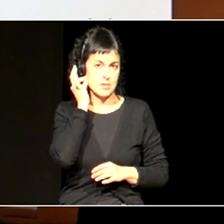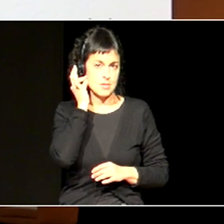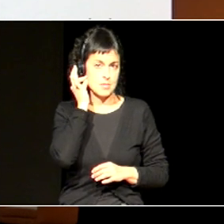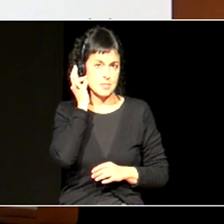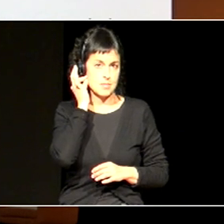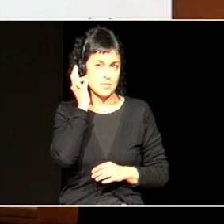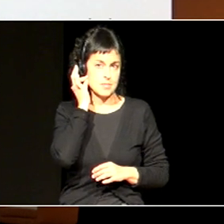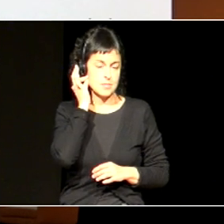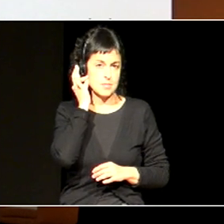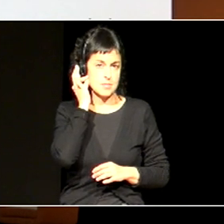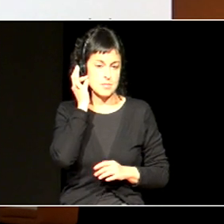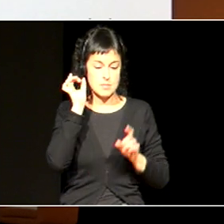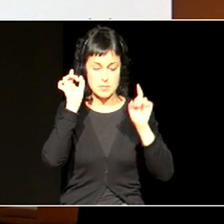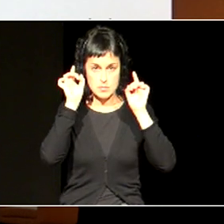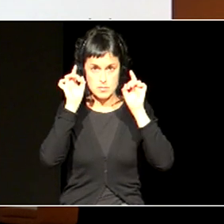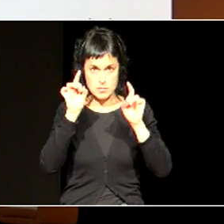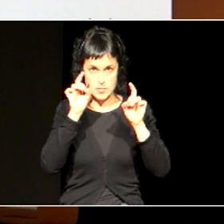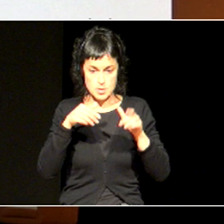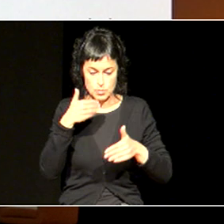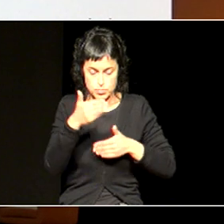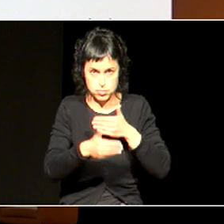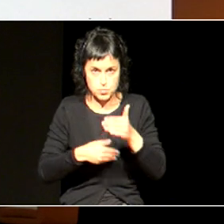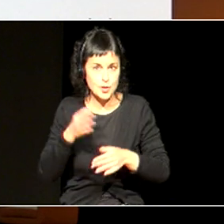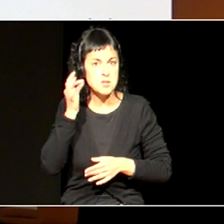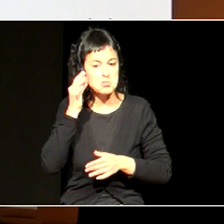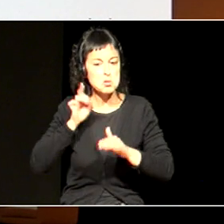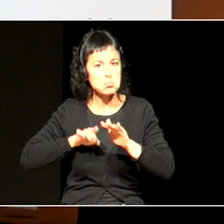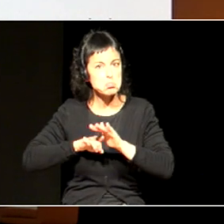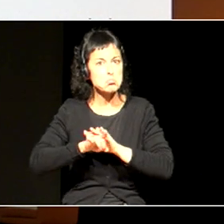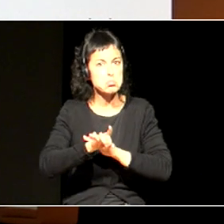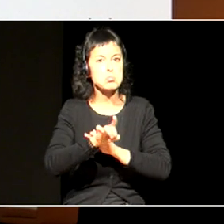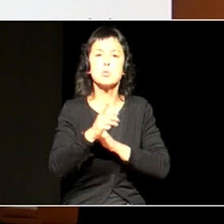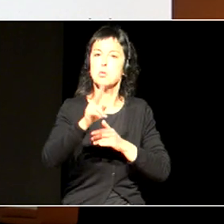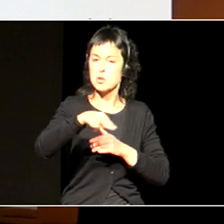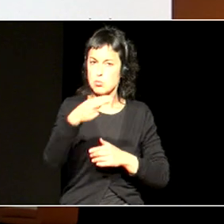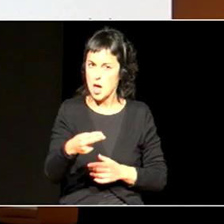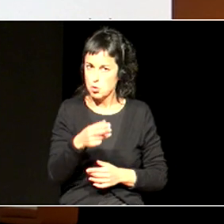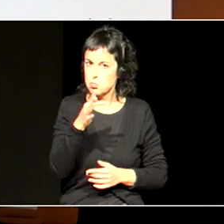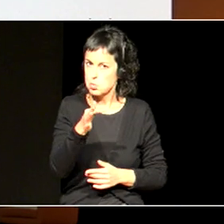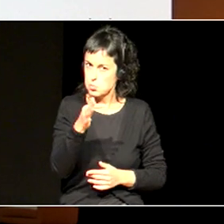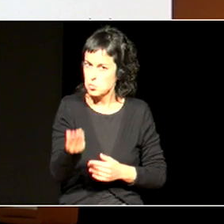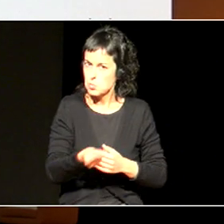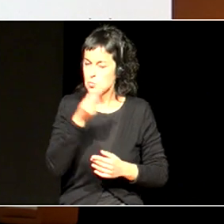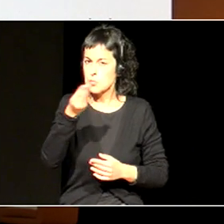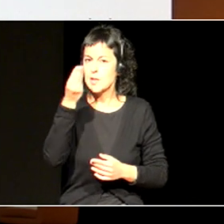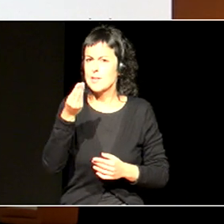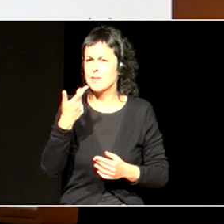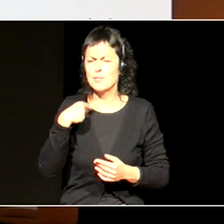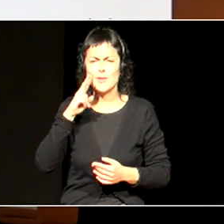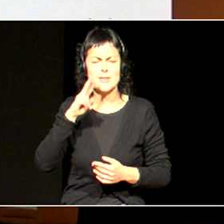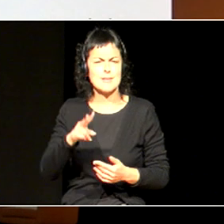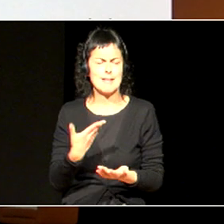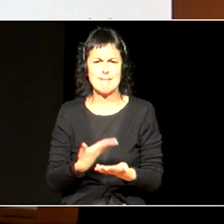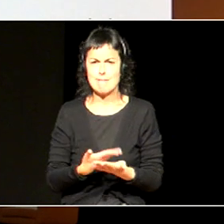eskuntza, ibilbidetan eta aurrera doala, emaitzaunak dituztelea eta, baina argi eta garbi agertzen dira, eberi,